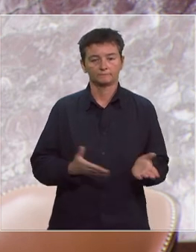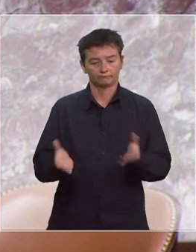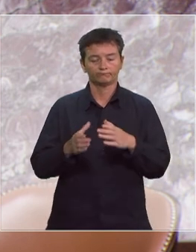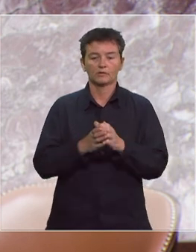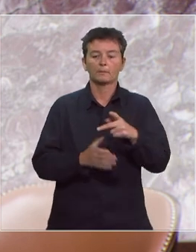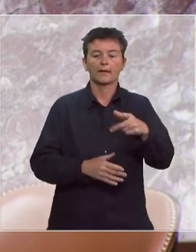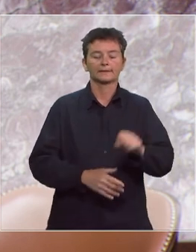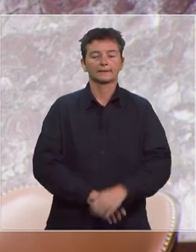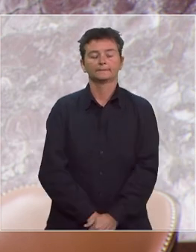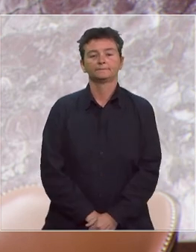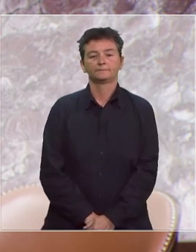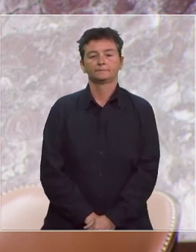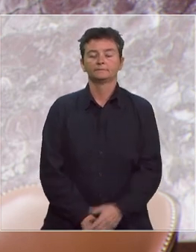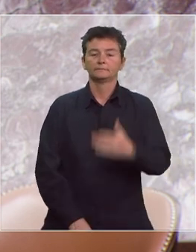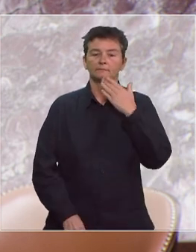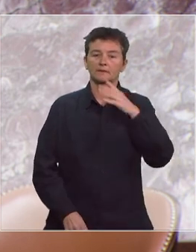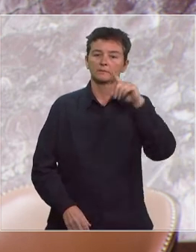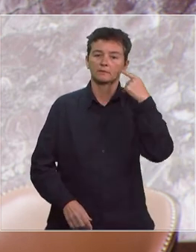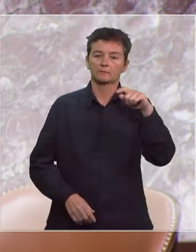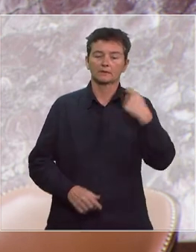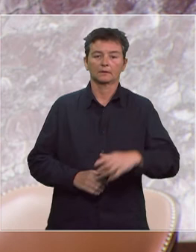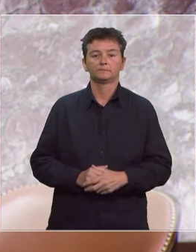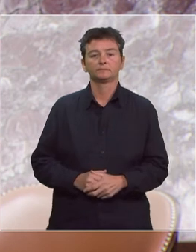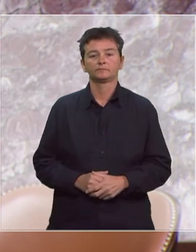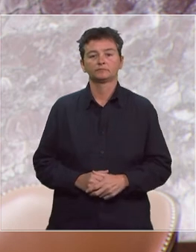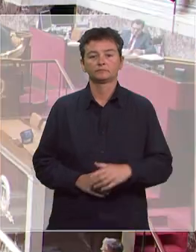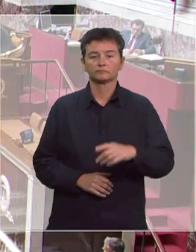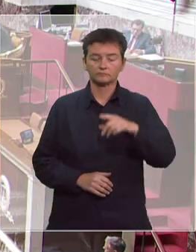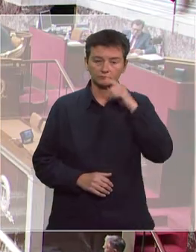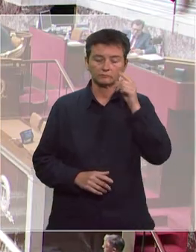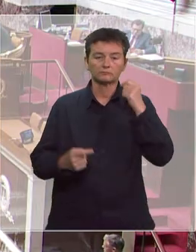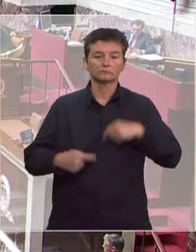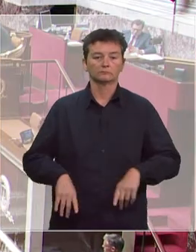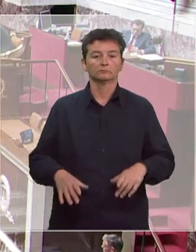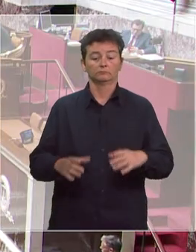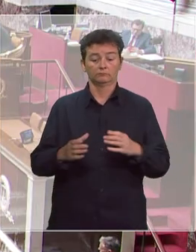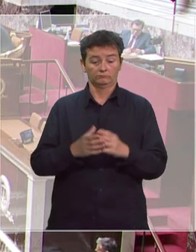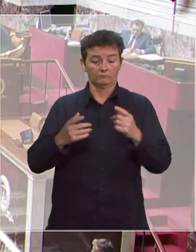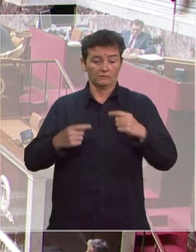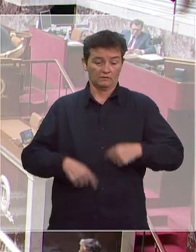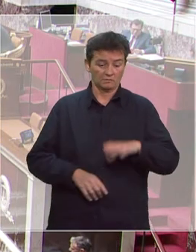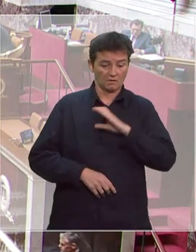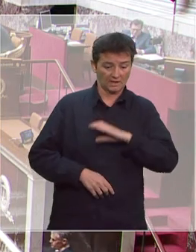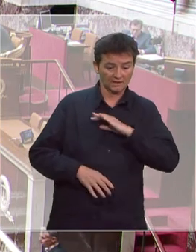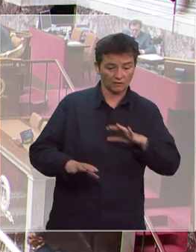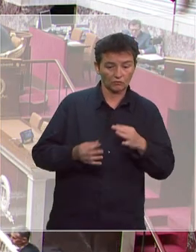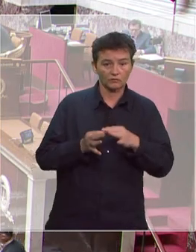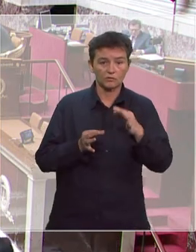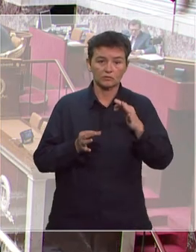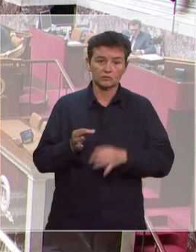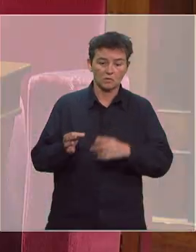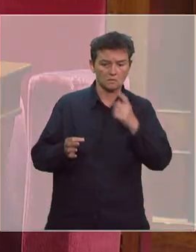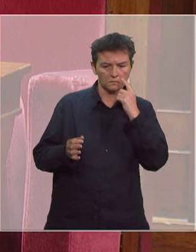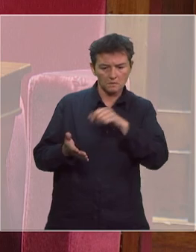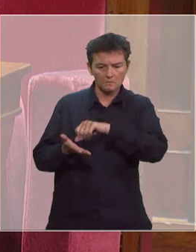Socialiste et Apparenté. Merci, Monsieur le Président. Monsieur le Premier ministre, le gouvernement s'emploie à trouver des solutions pour gratifier celles